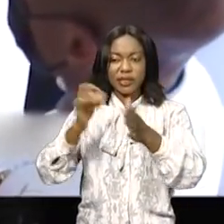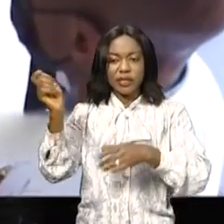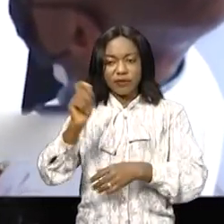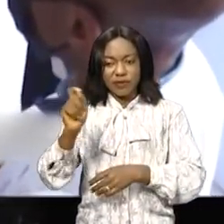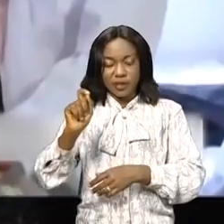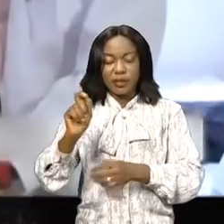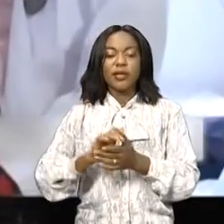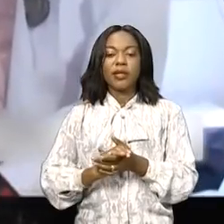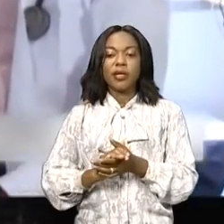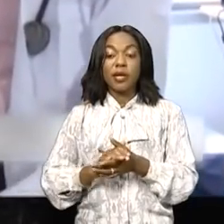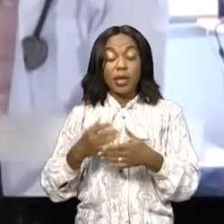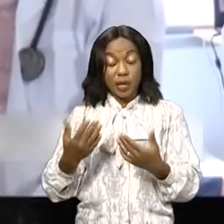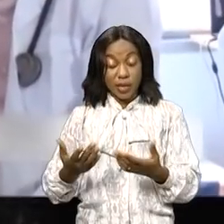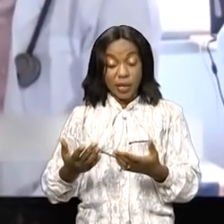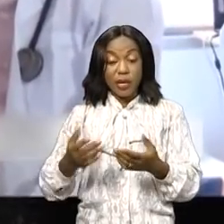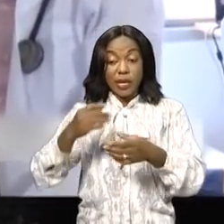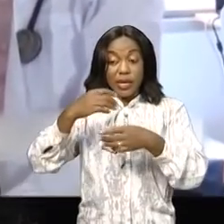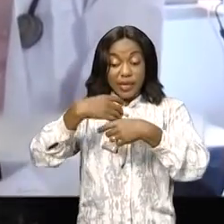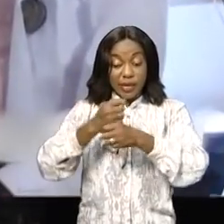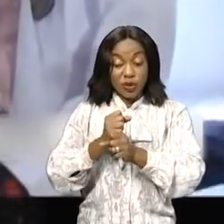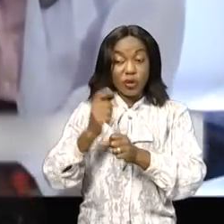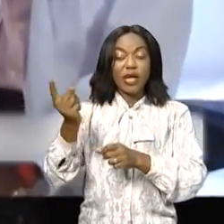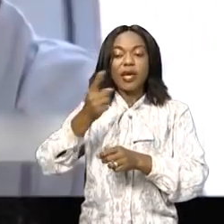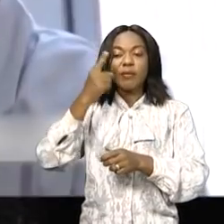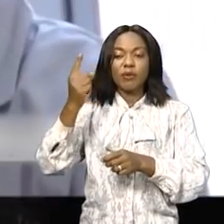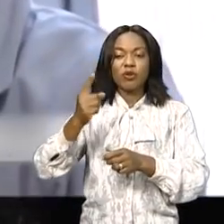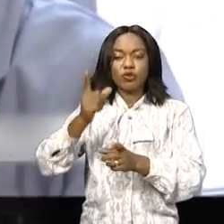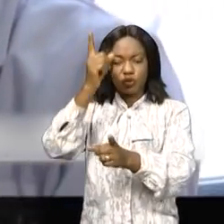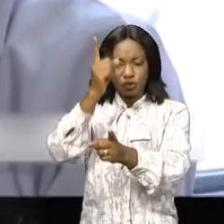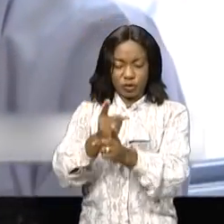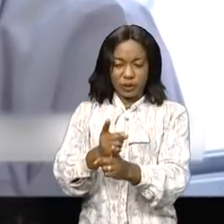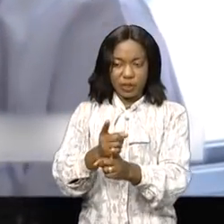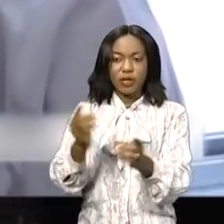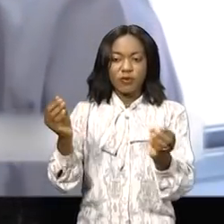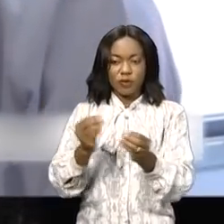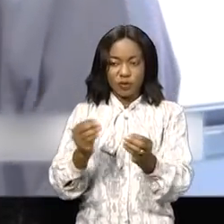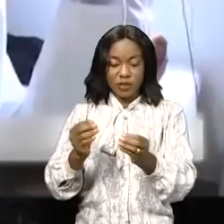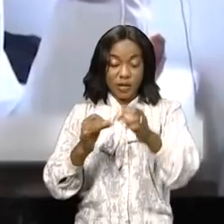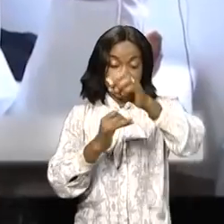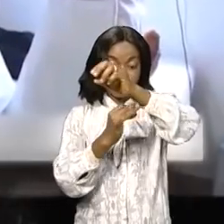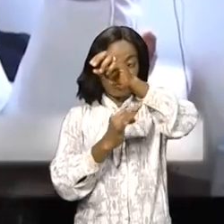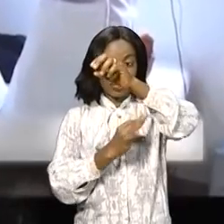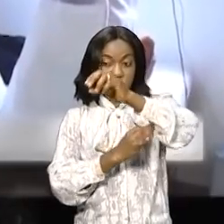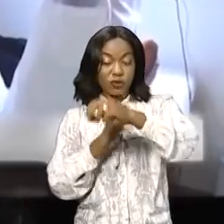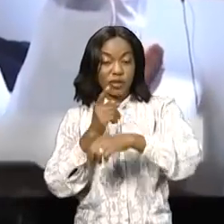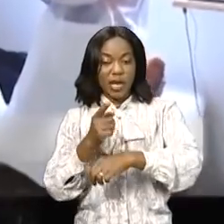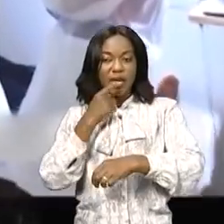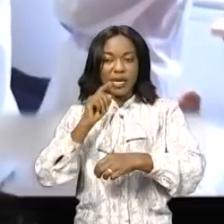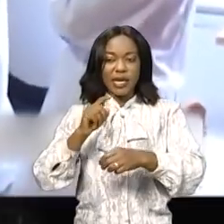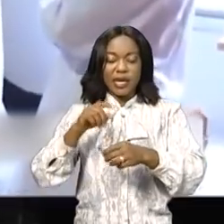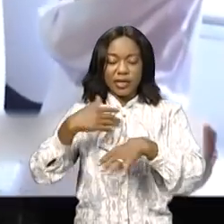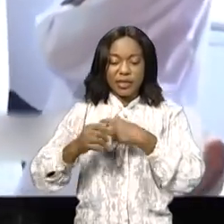construisant un monde plus juste. Cet thème de l'année a interpellé la fondation Health and Life à consulter